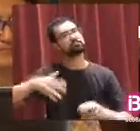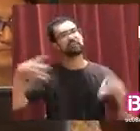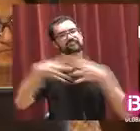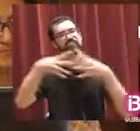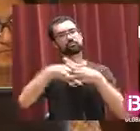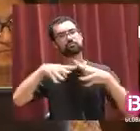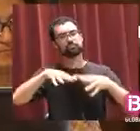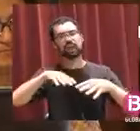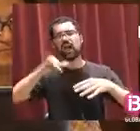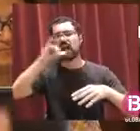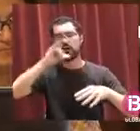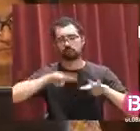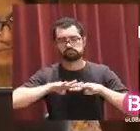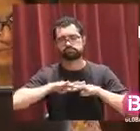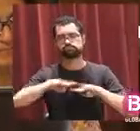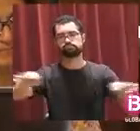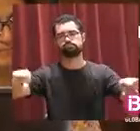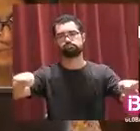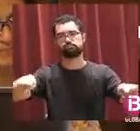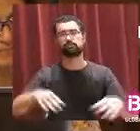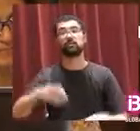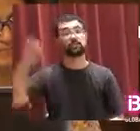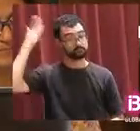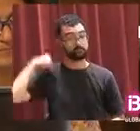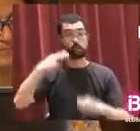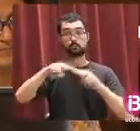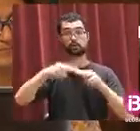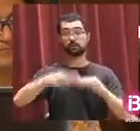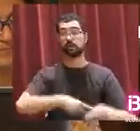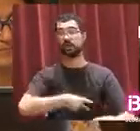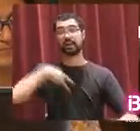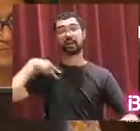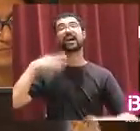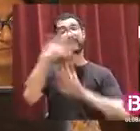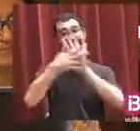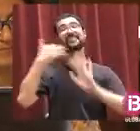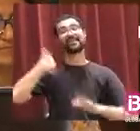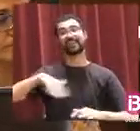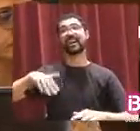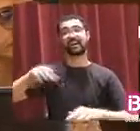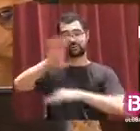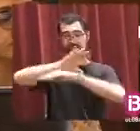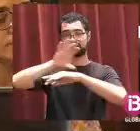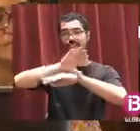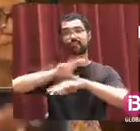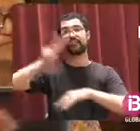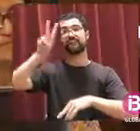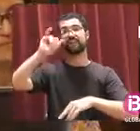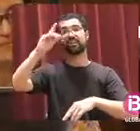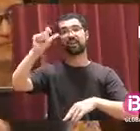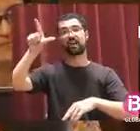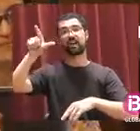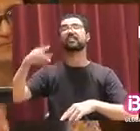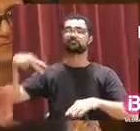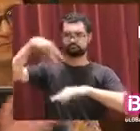aquesta comunitat autònoma, com hem pogut parlar també durant el debat de política general i a la interpel·lació que va fer l'altre dia el conseller Vicenç Vidal. Aquest